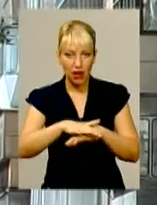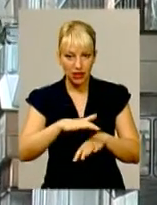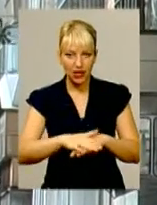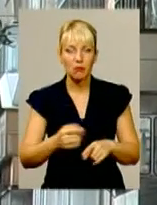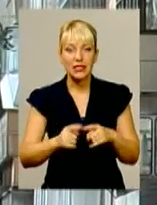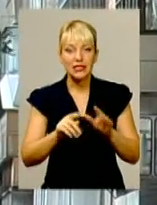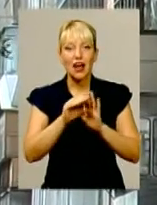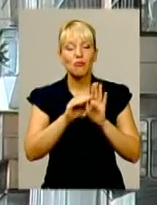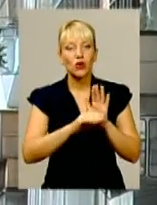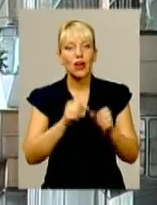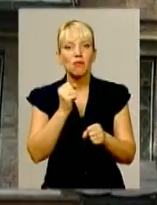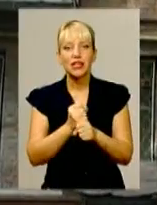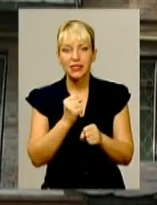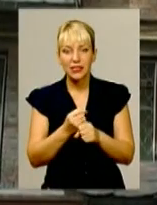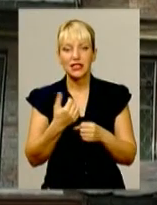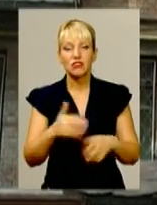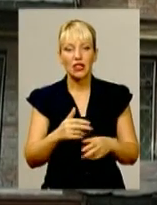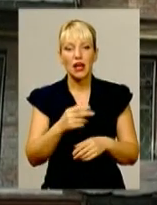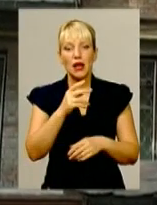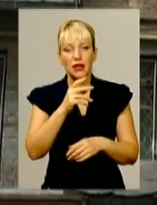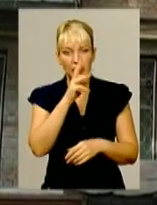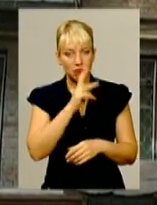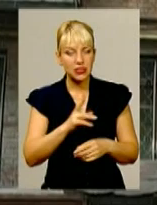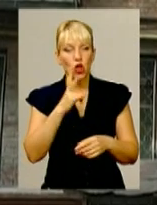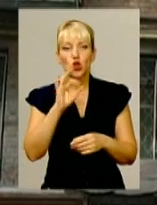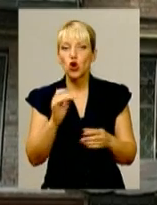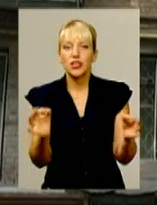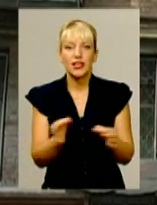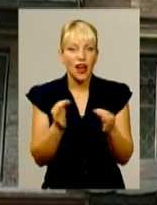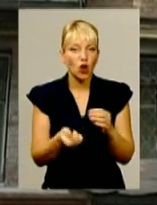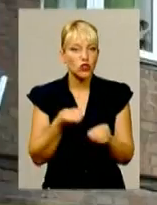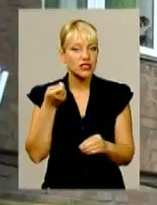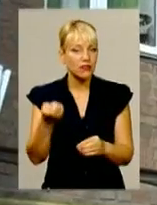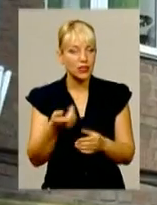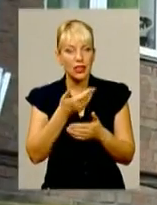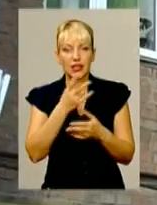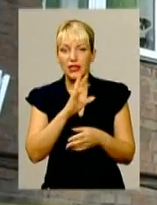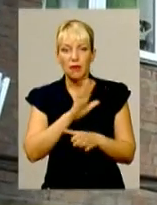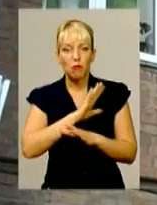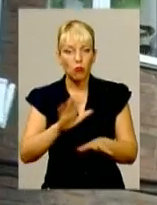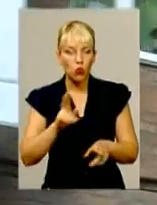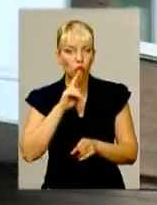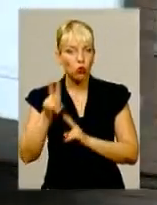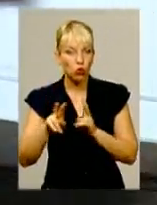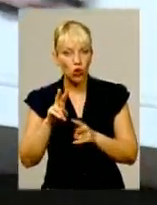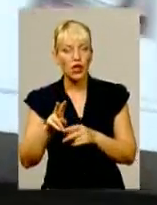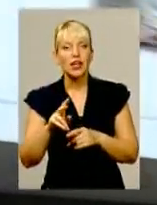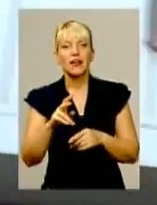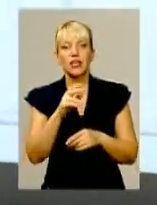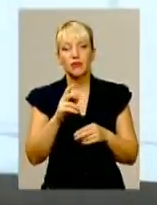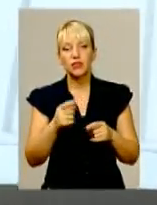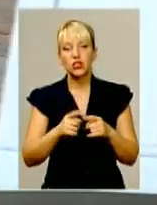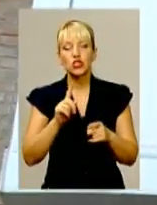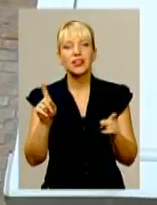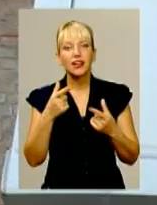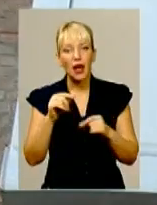місяця, однак ще жодної заявки поки що не надходило. Власне, немає і жодної заяви від мешканців Хмельницького. Де йшлося про віконних